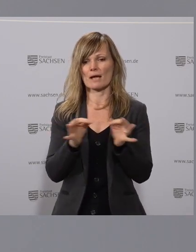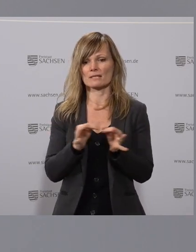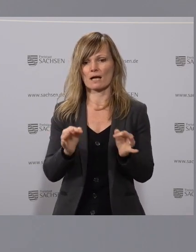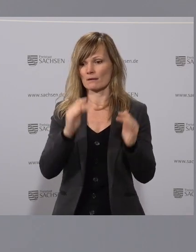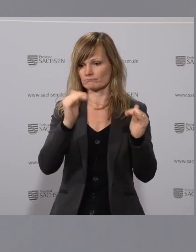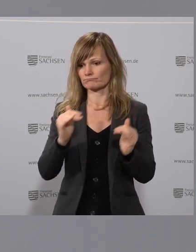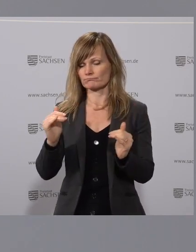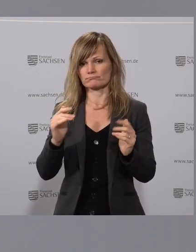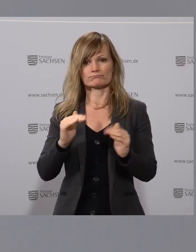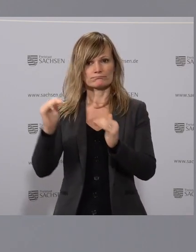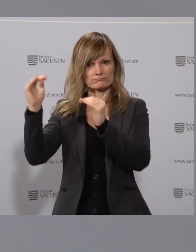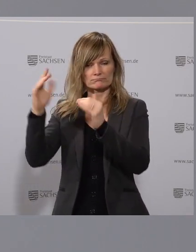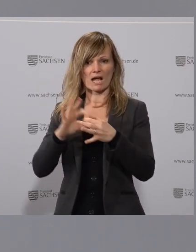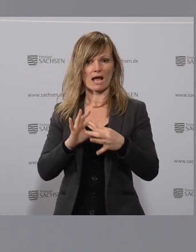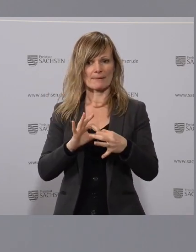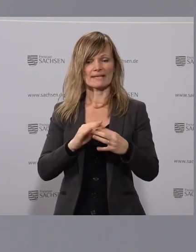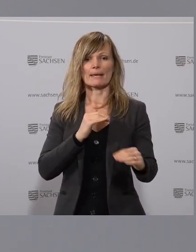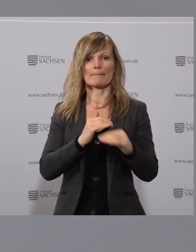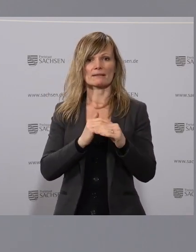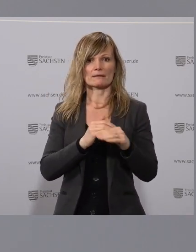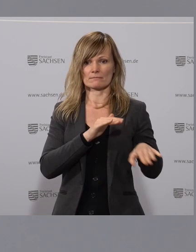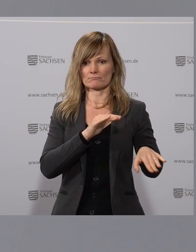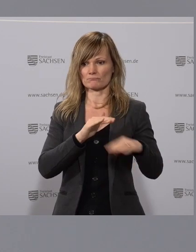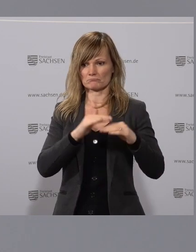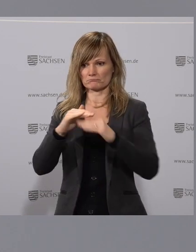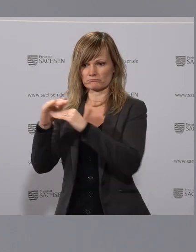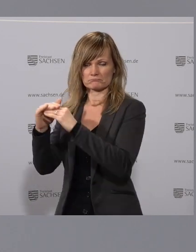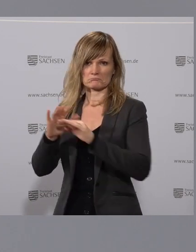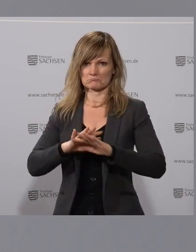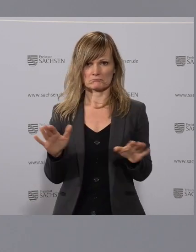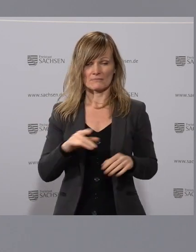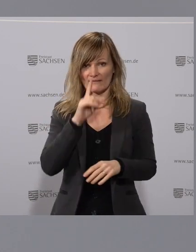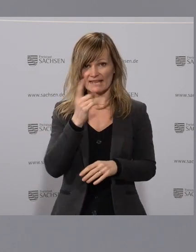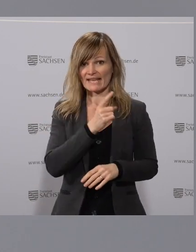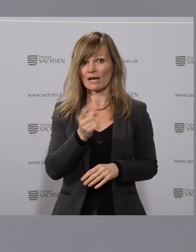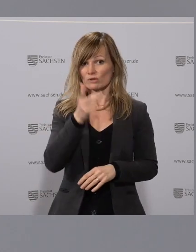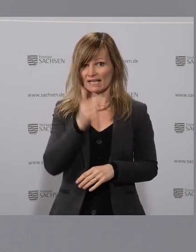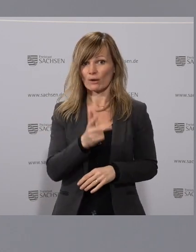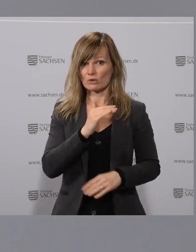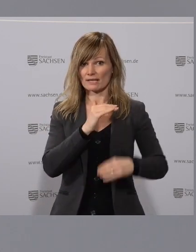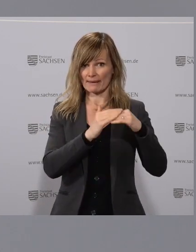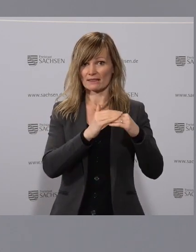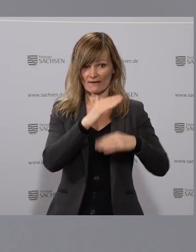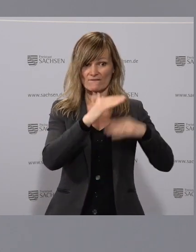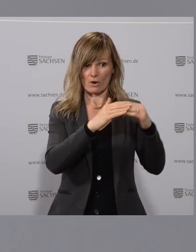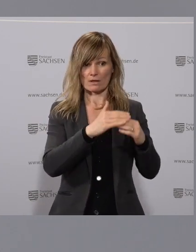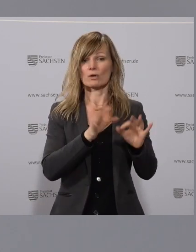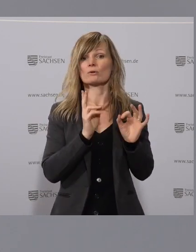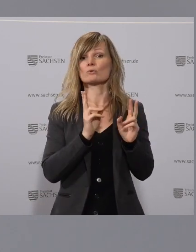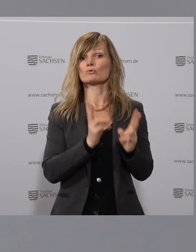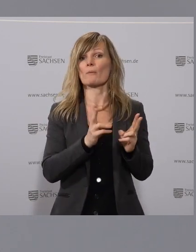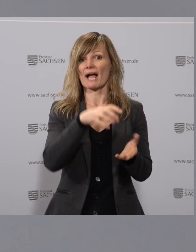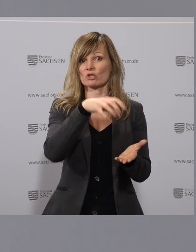abhängig von der Bettenbelegung. Das heißt, selbst wenn wir die 1.300 bei den Normalbetten auf den